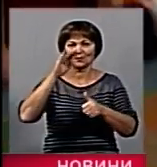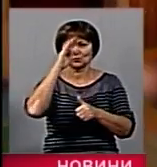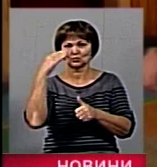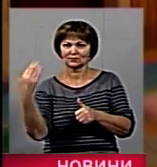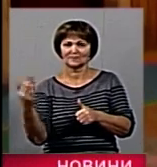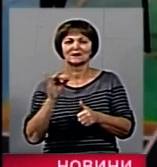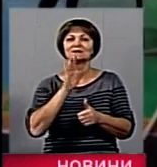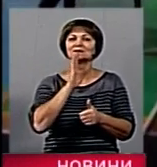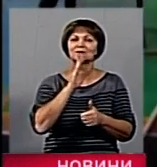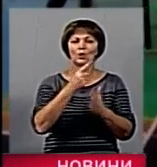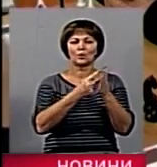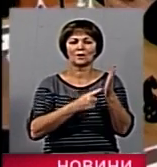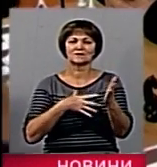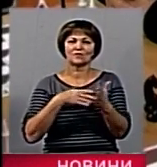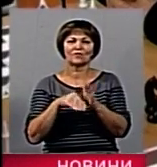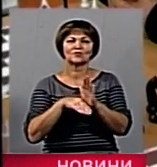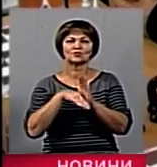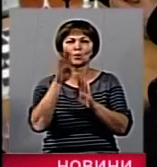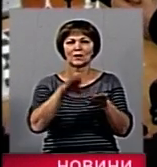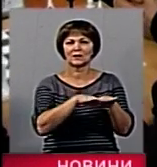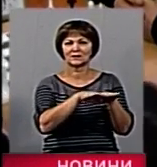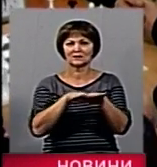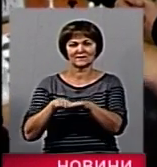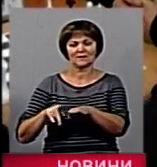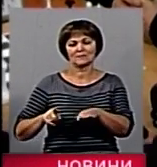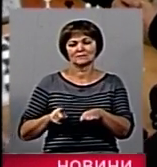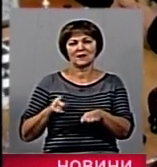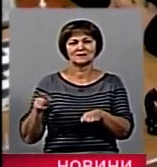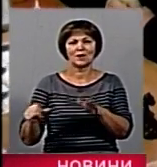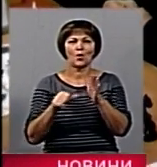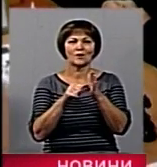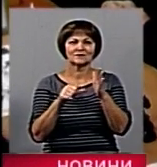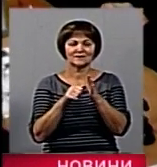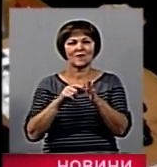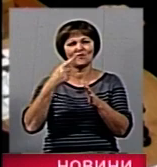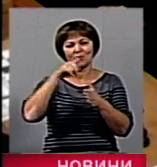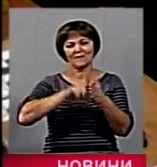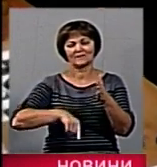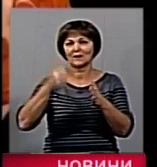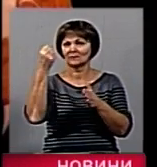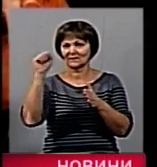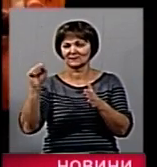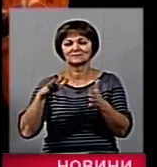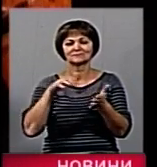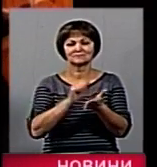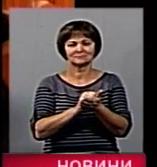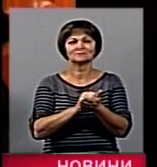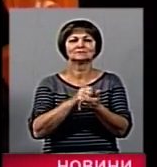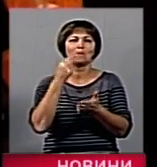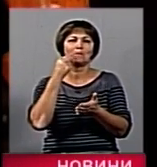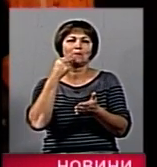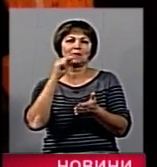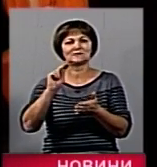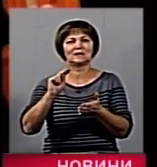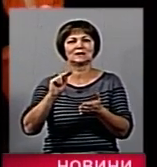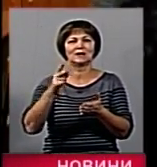Підтвердили свій високий рівень майстри шахових комбінацій Скоростишева. Впевнену перемогу тут завоювала призерка міжнародних змагань